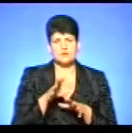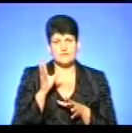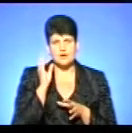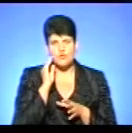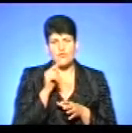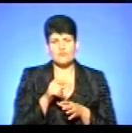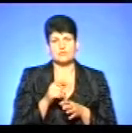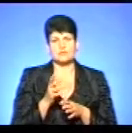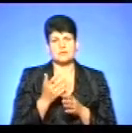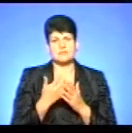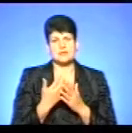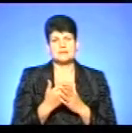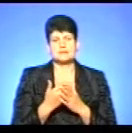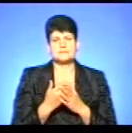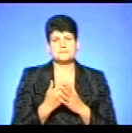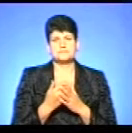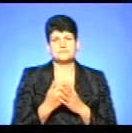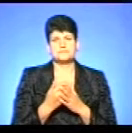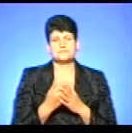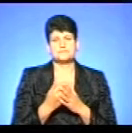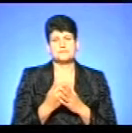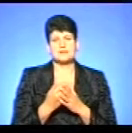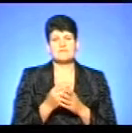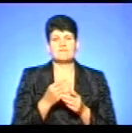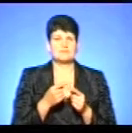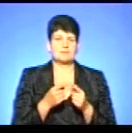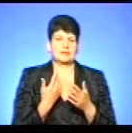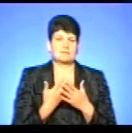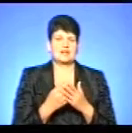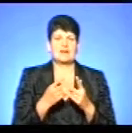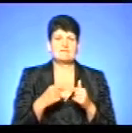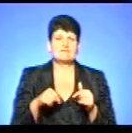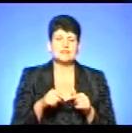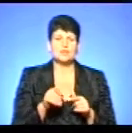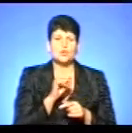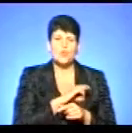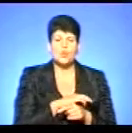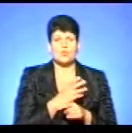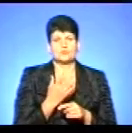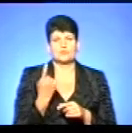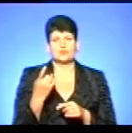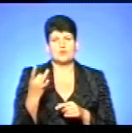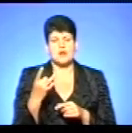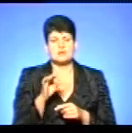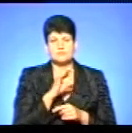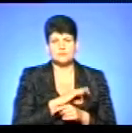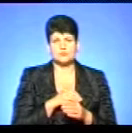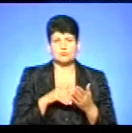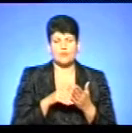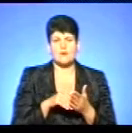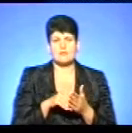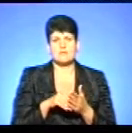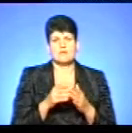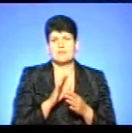якщо до тієї чи іншої допомоги цей вид доходу, чи, скажімо, вид одноразової допомоги, не враховується. Але в ніякому